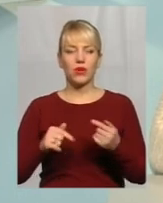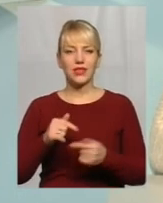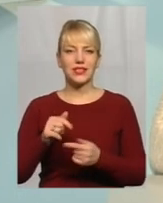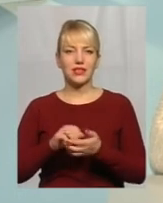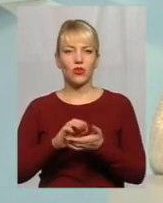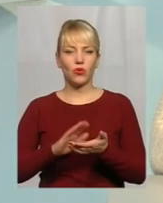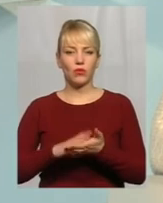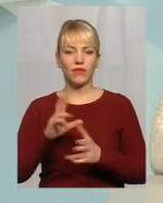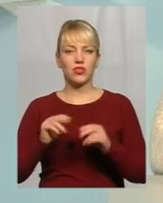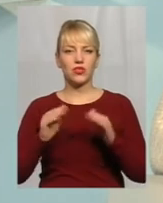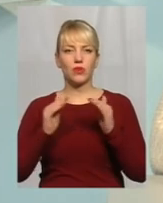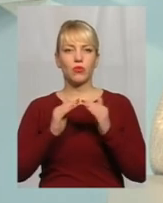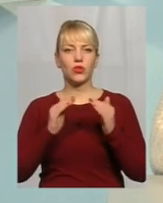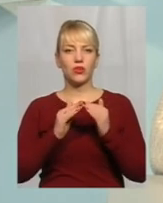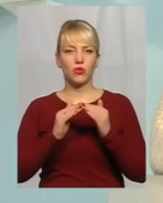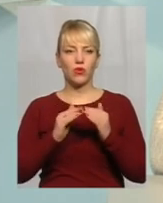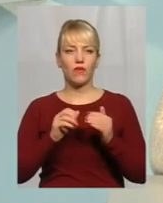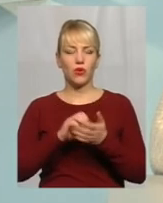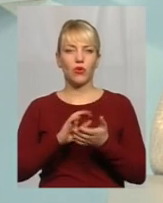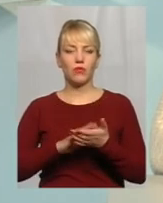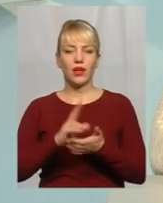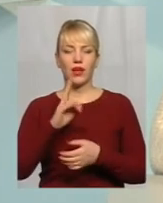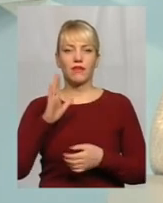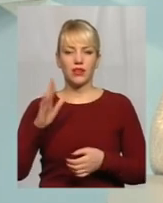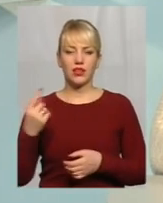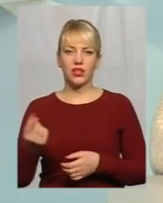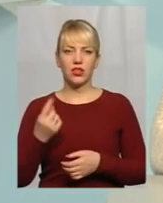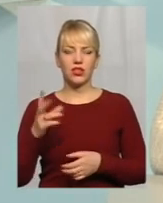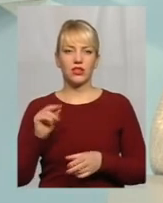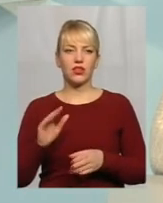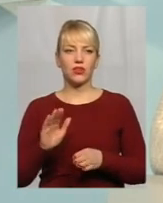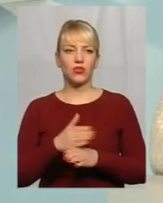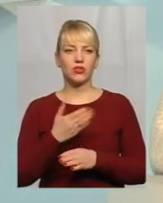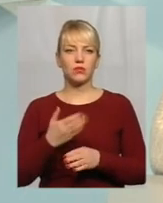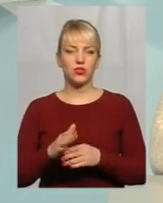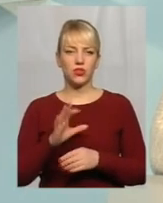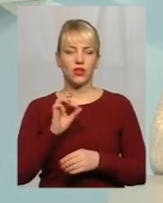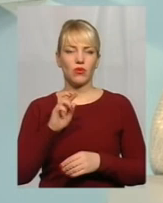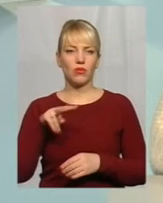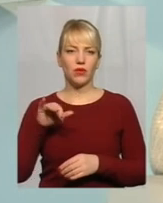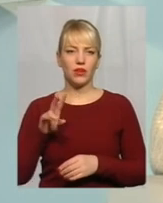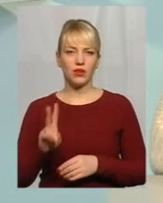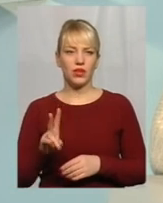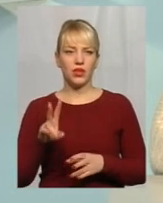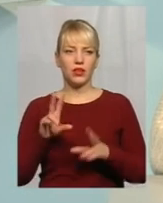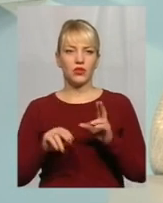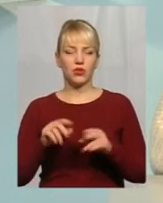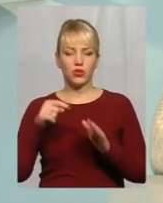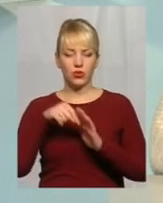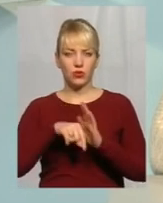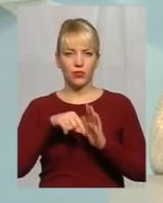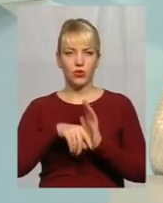квартирні лічильники будуть вважатися як розподільчим обліком Тобто водоканал,